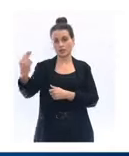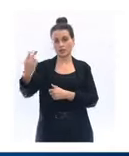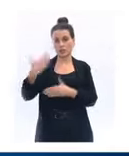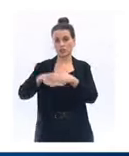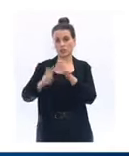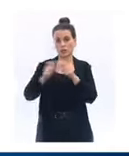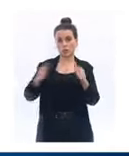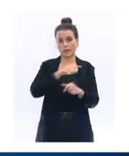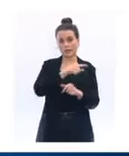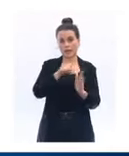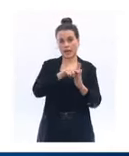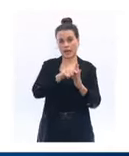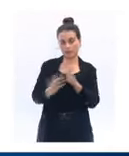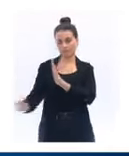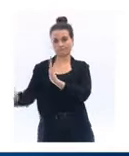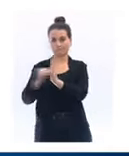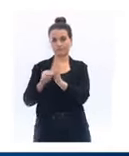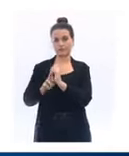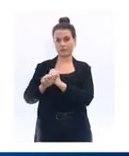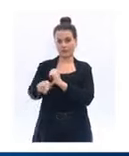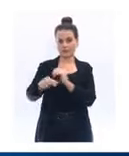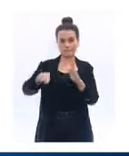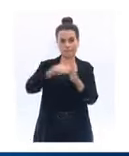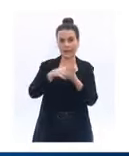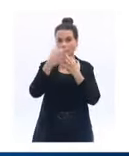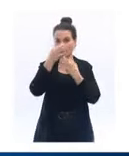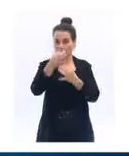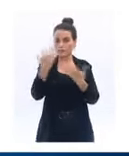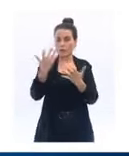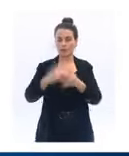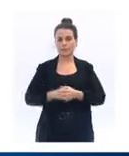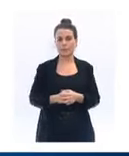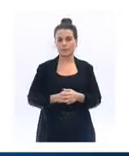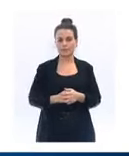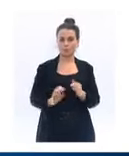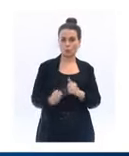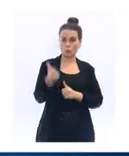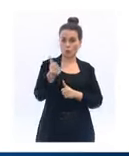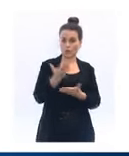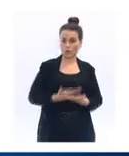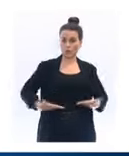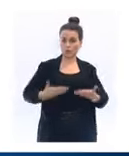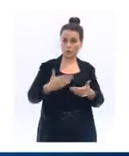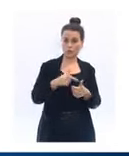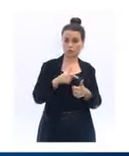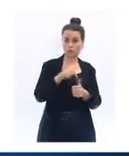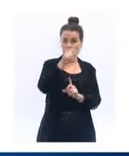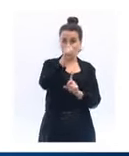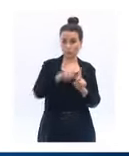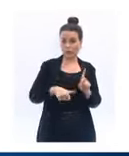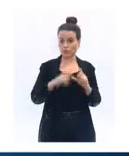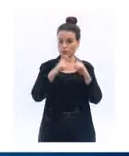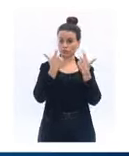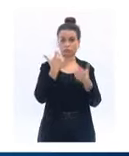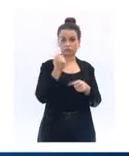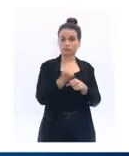entreprise. La règle est la suivante. Premier cas de figure, un travailleur qui peut effectuer